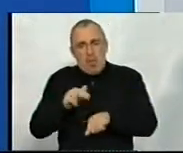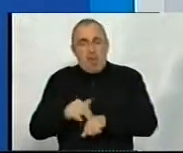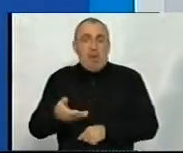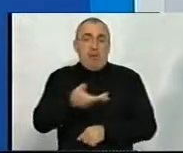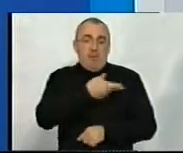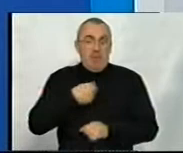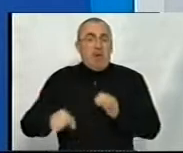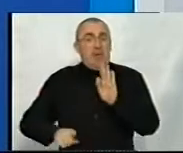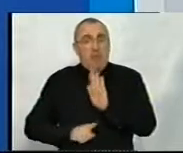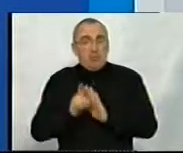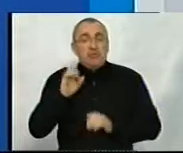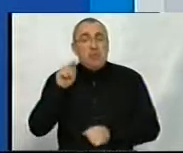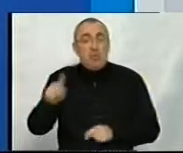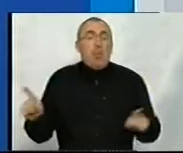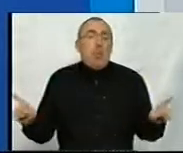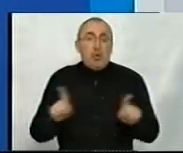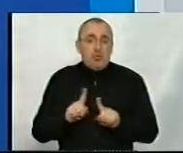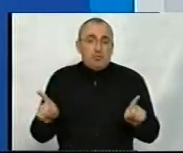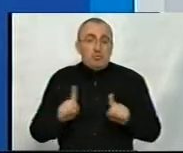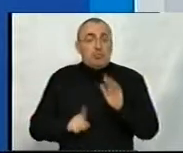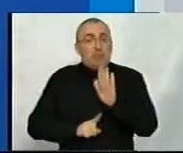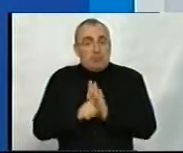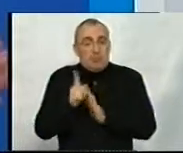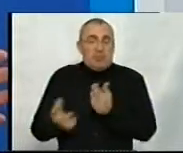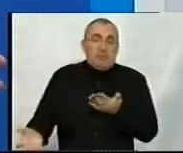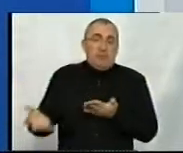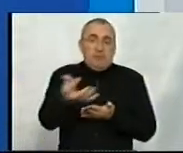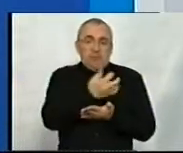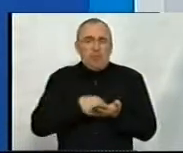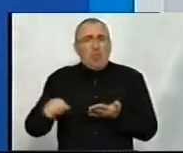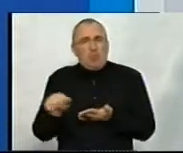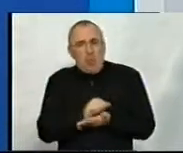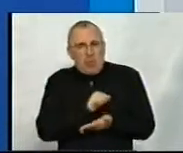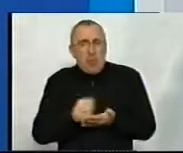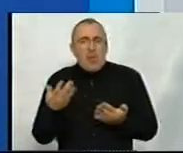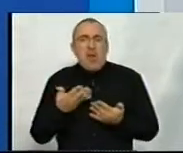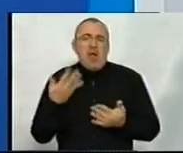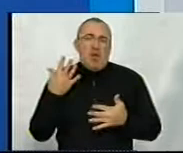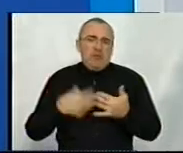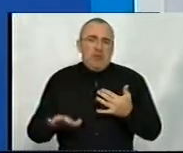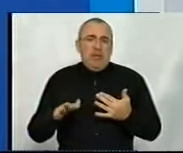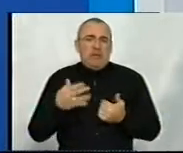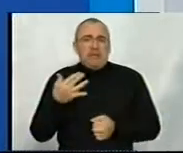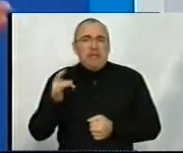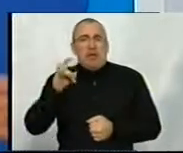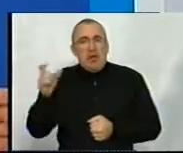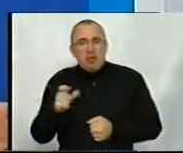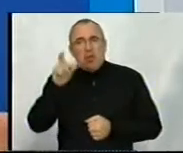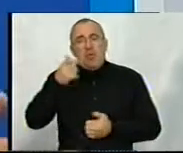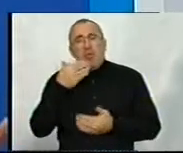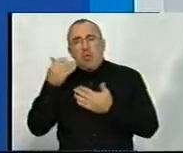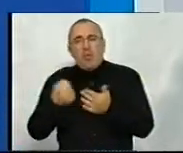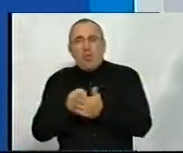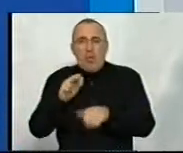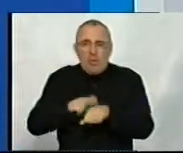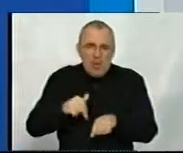мы начинаем с того, что начинаем сбирать всю эту документацию, которая уже, там, сколько разов особо обратилась до